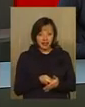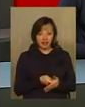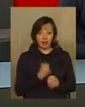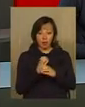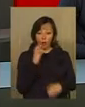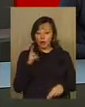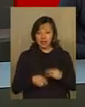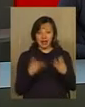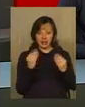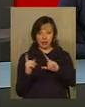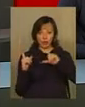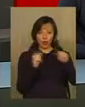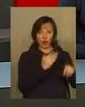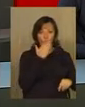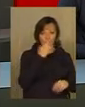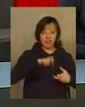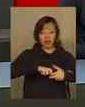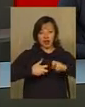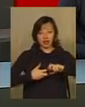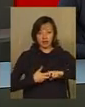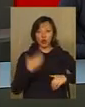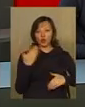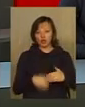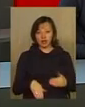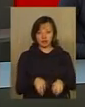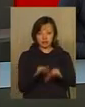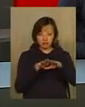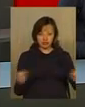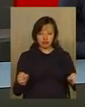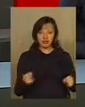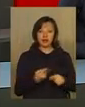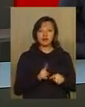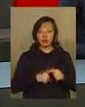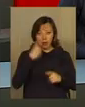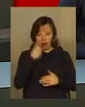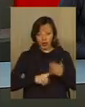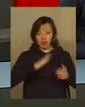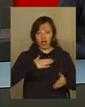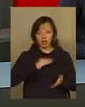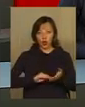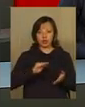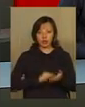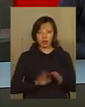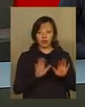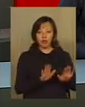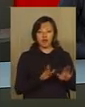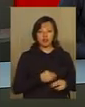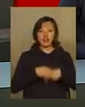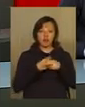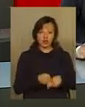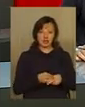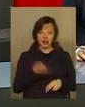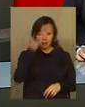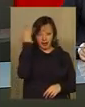в останні дні грудня підуть до Ужгорода чи Івано-Франківська, вже розкупили. У цьому переконалися наші кореспонденти, побувавши на вокзалі